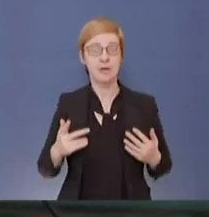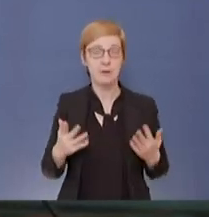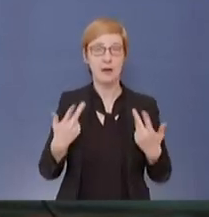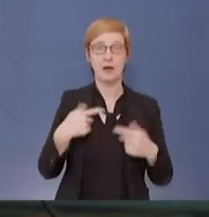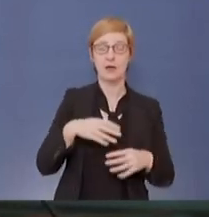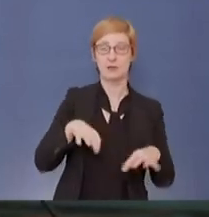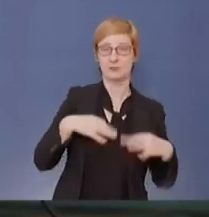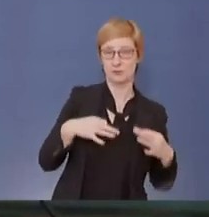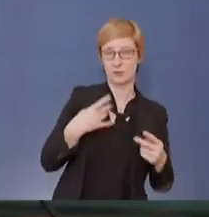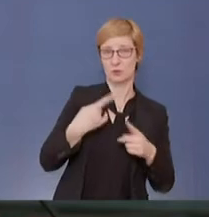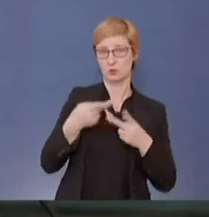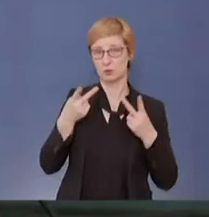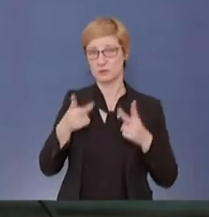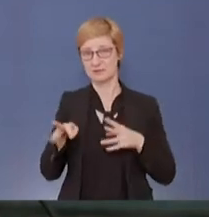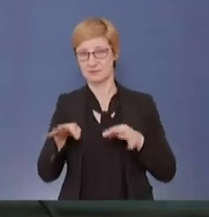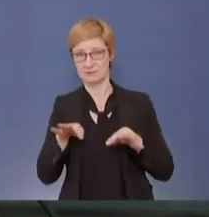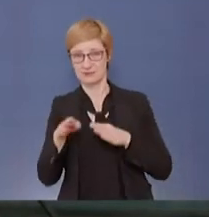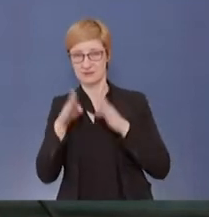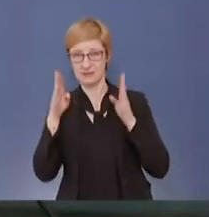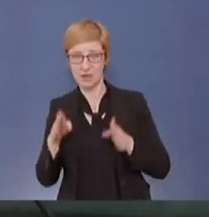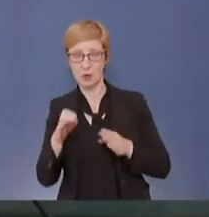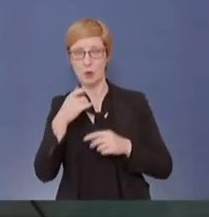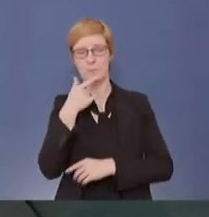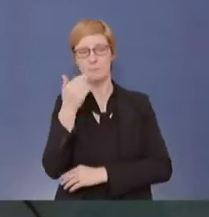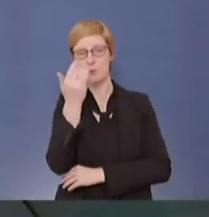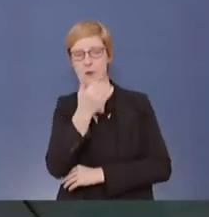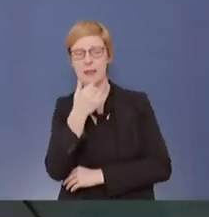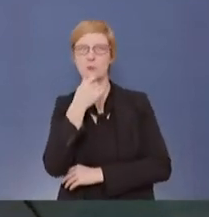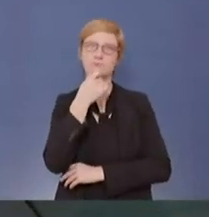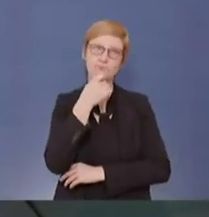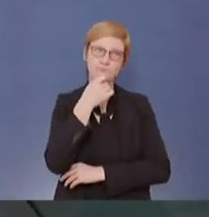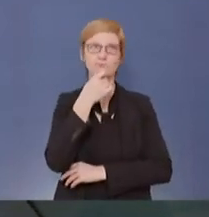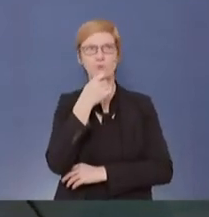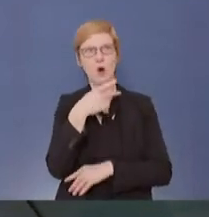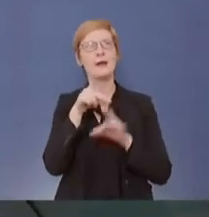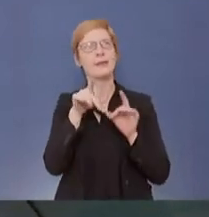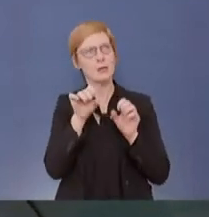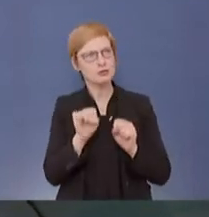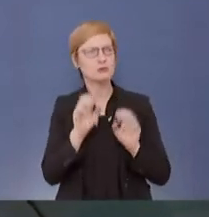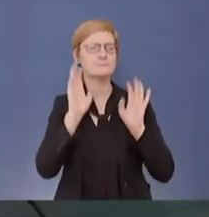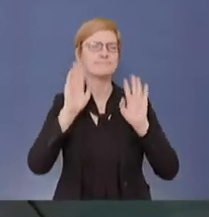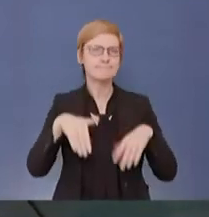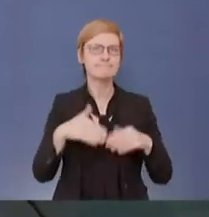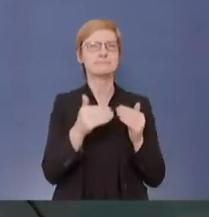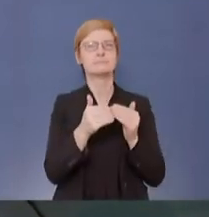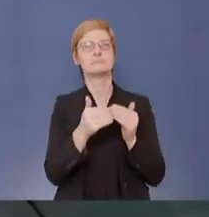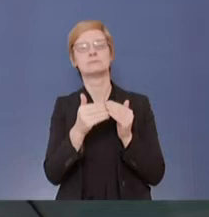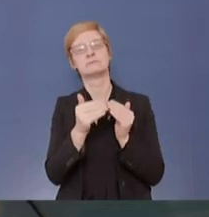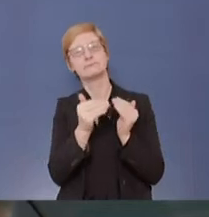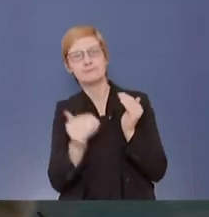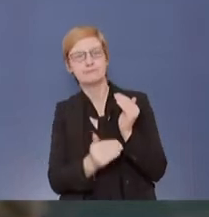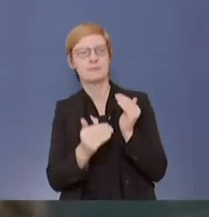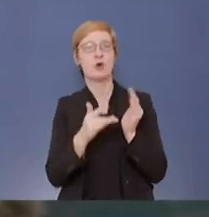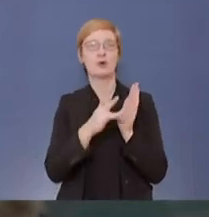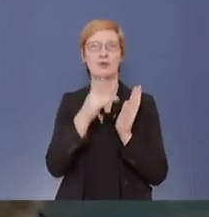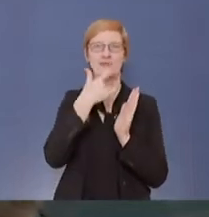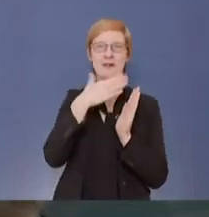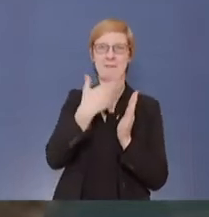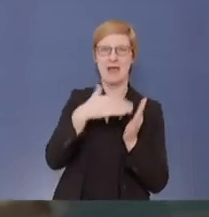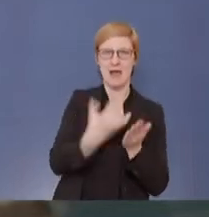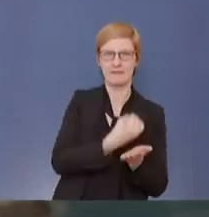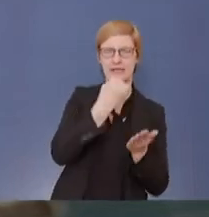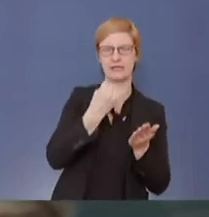Justizministerium, dazu stehen, zu dieser Abwägung und ob sie es für notwendig halten, vor diesem Hintergrund die App weiterzuentwickeln.